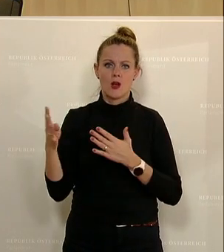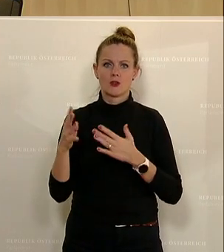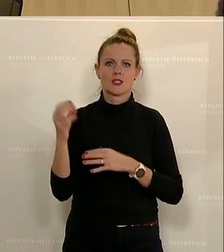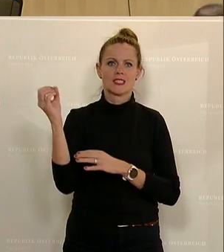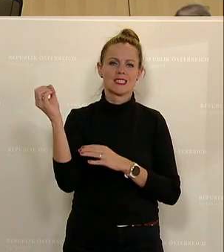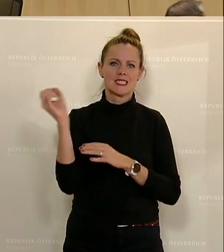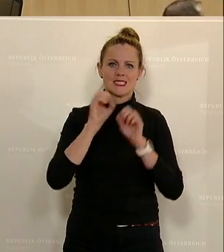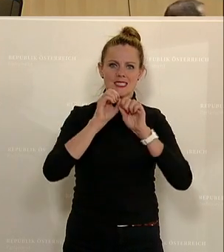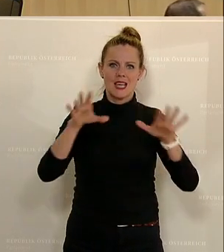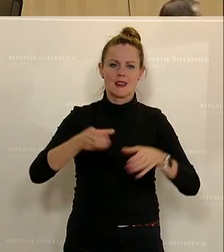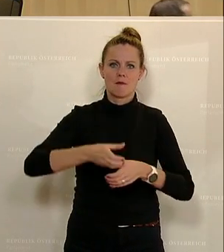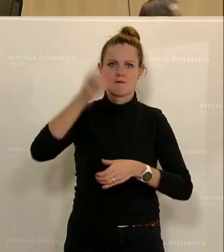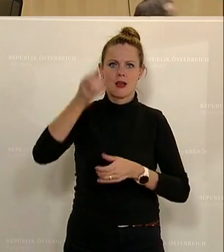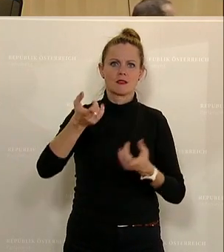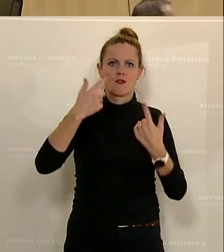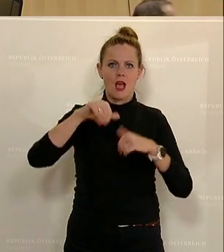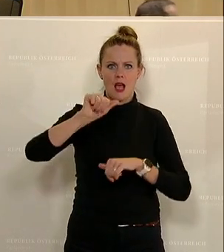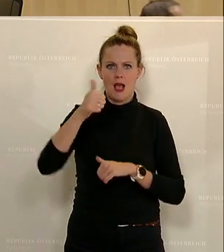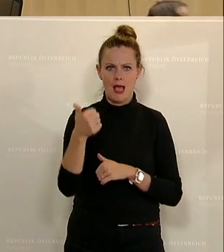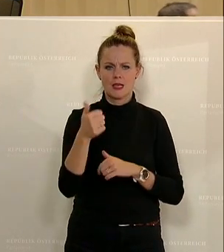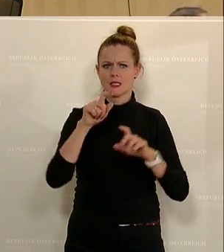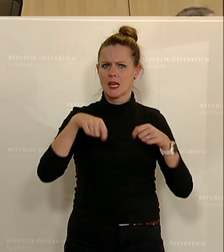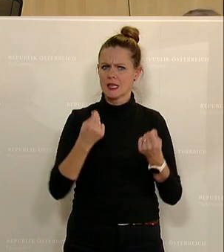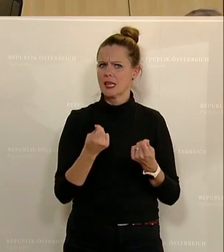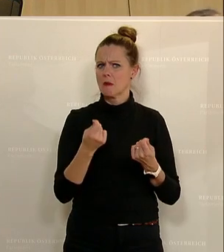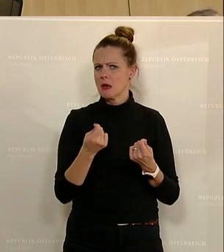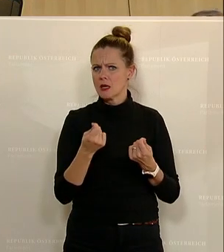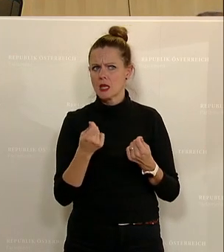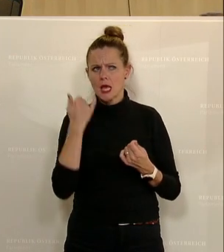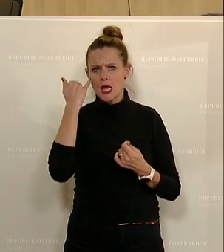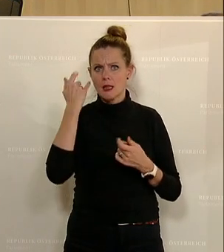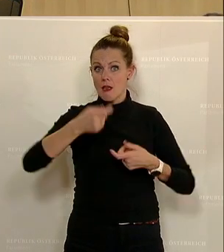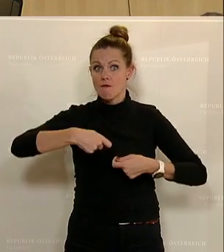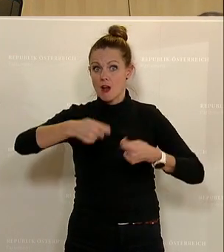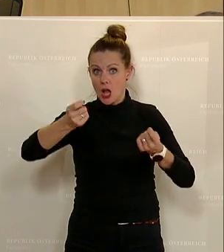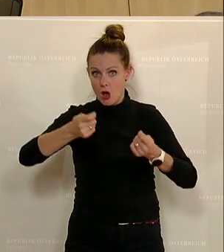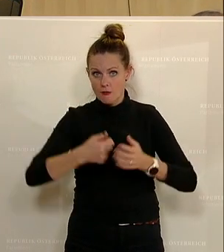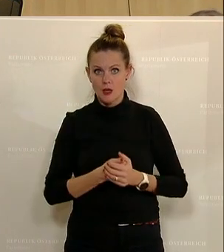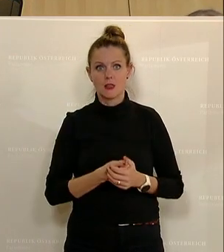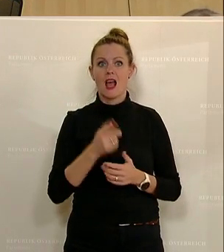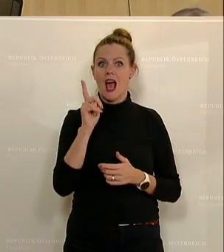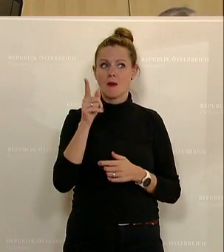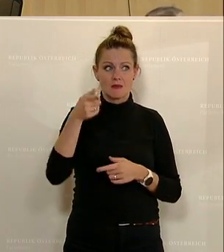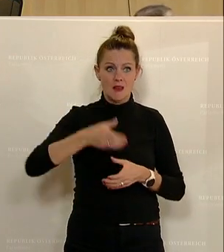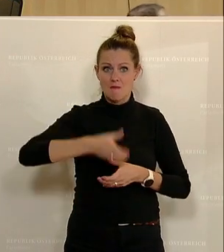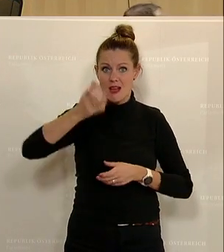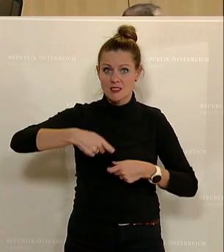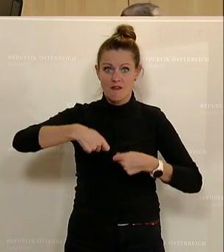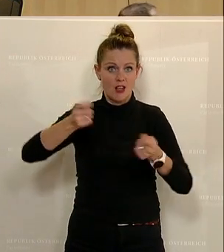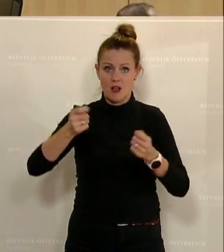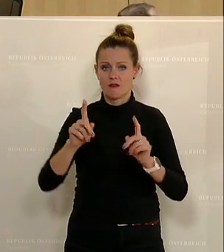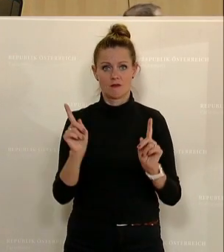Wir hören, dass es immer wieder die Idee gibt, sie zu veräußern. Wir wollen nicht, dass diese Masten verscherbelt werden. Das ist eine